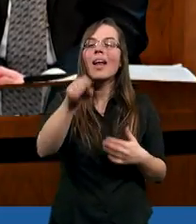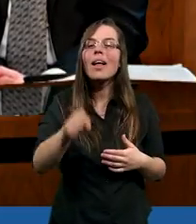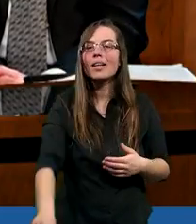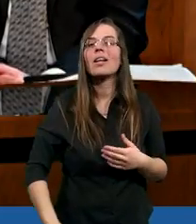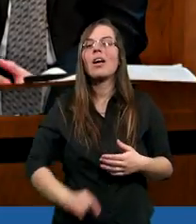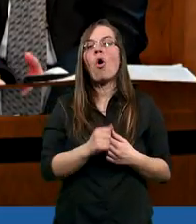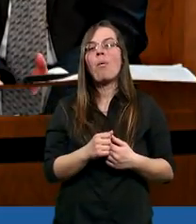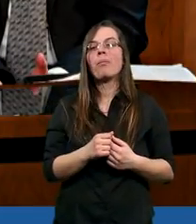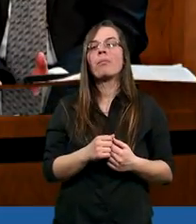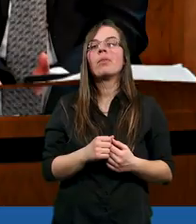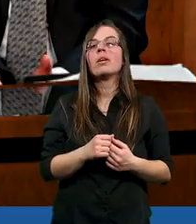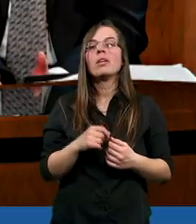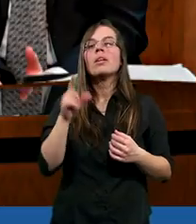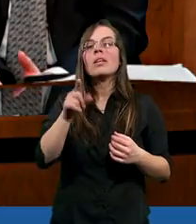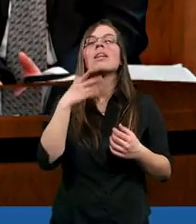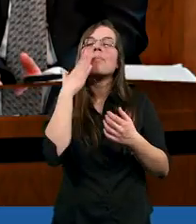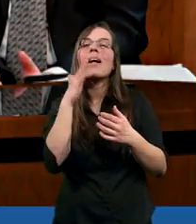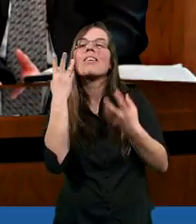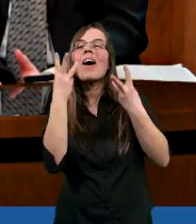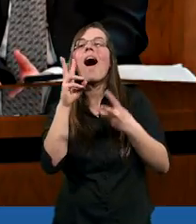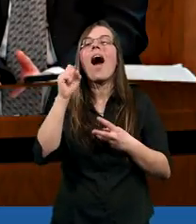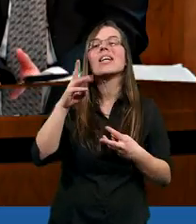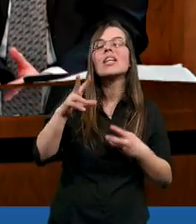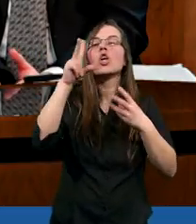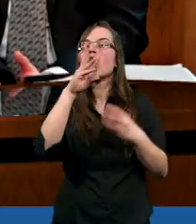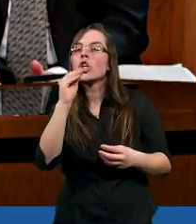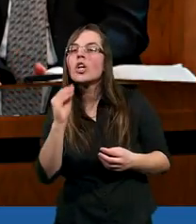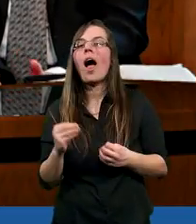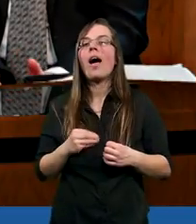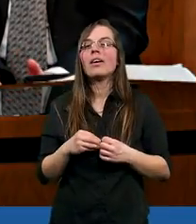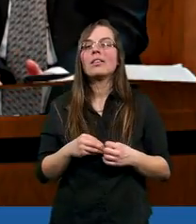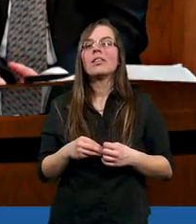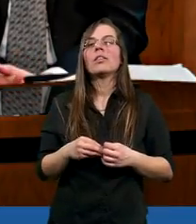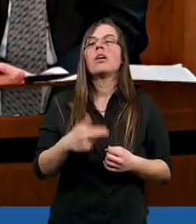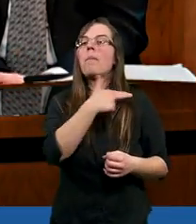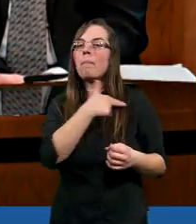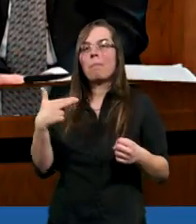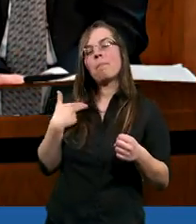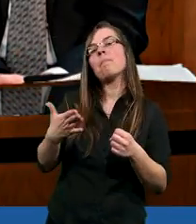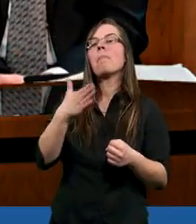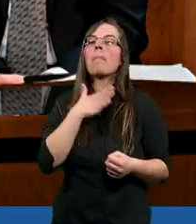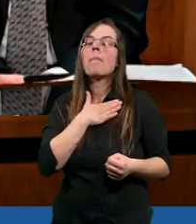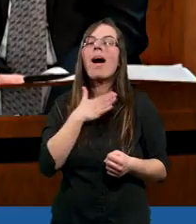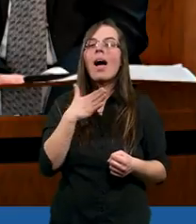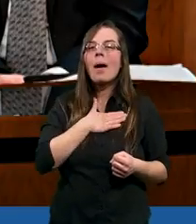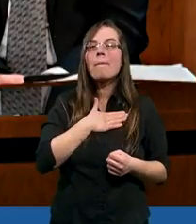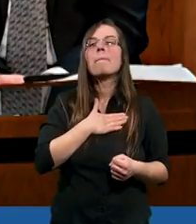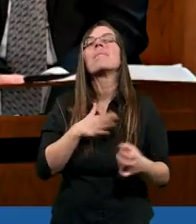trafny akcent, że my mamy